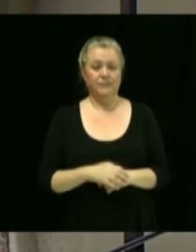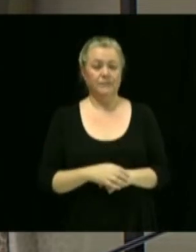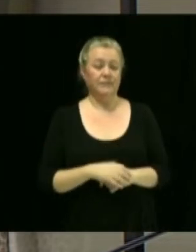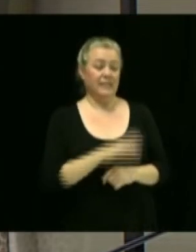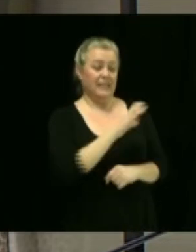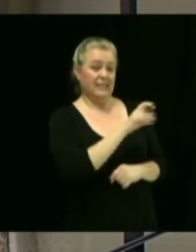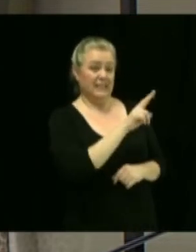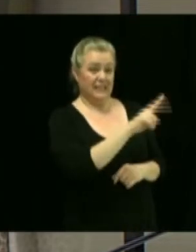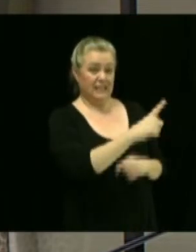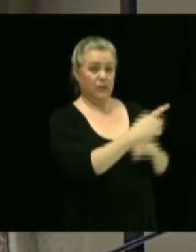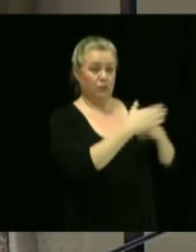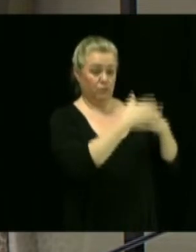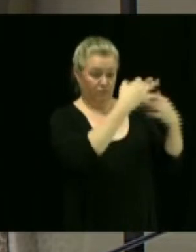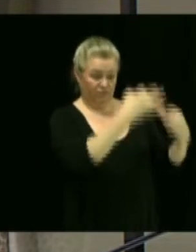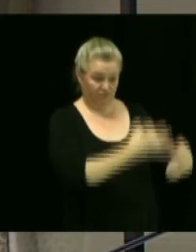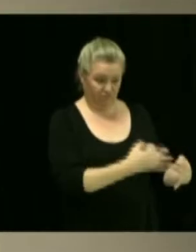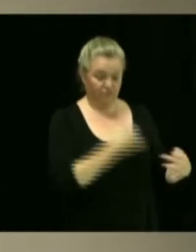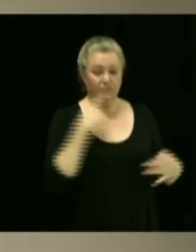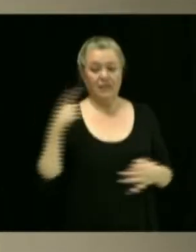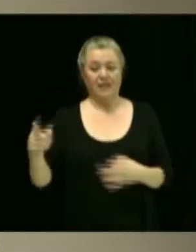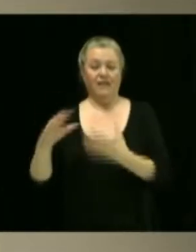lieu d'être approuvées par la municipalité.